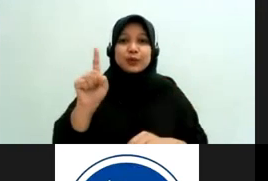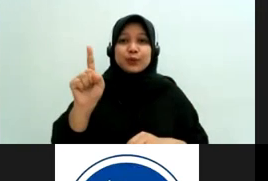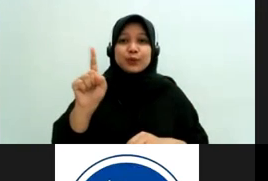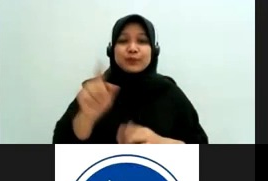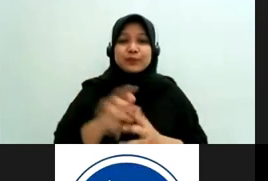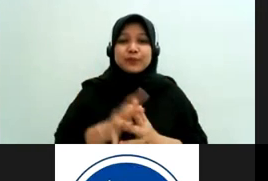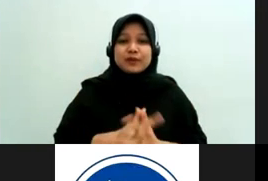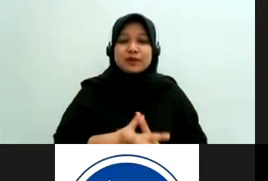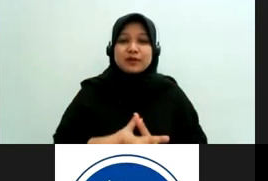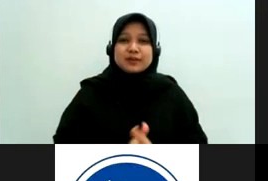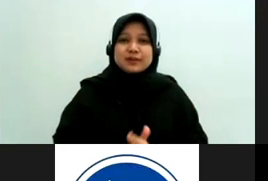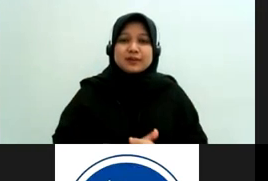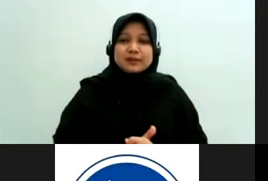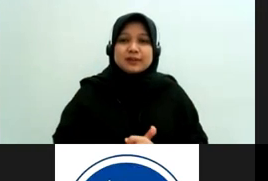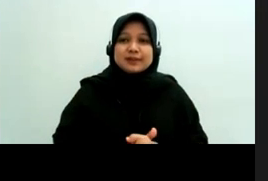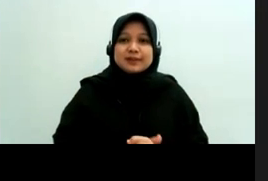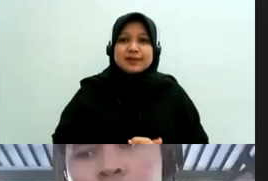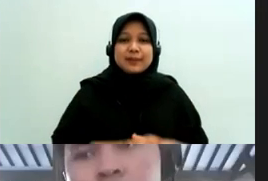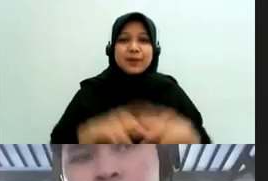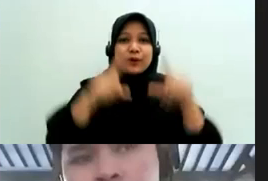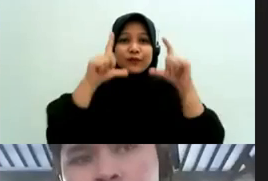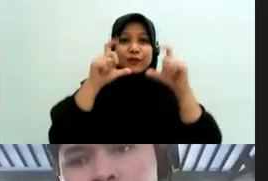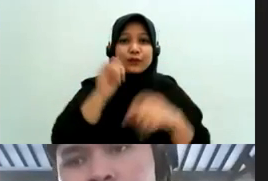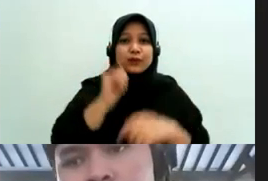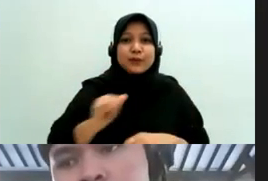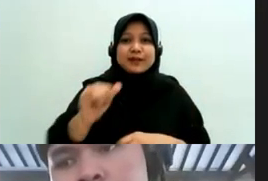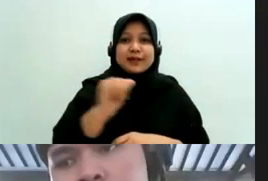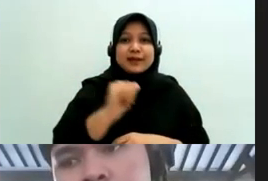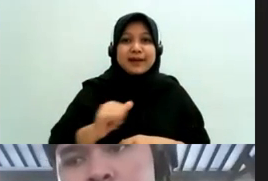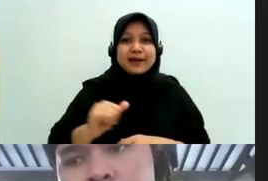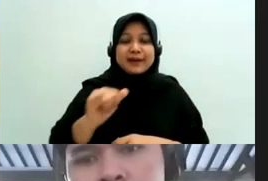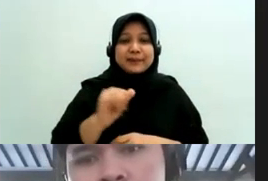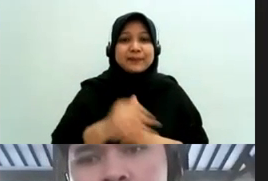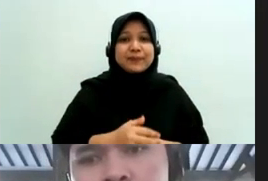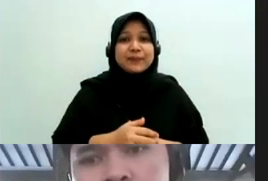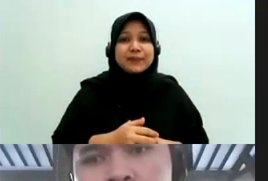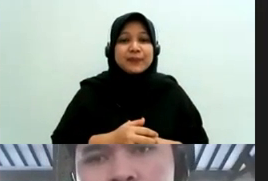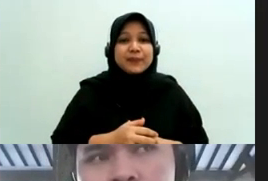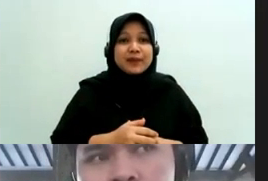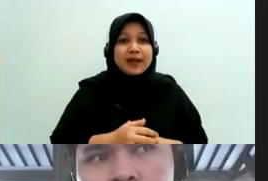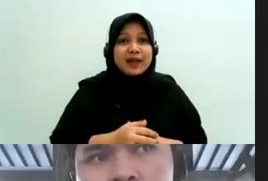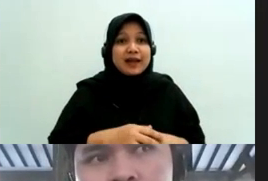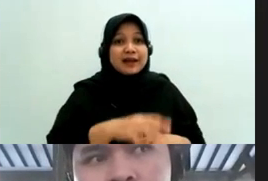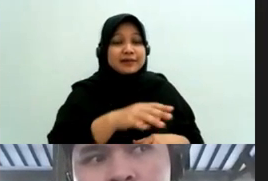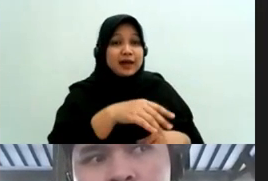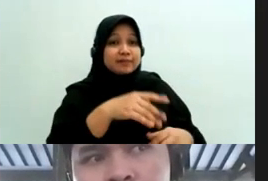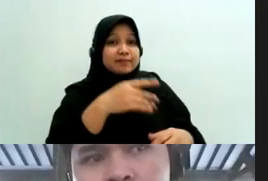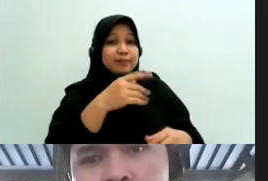kita berfoto bersama materinya bisa kita dapat ya sorry